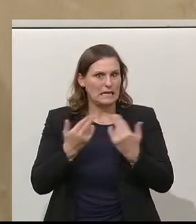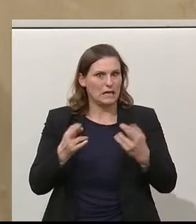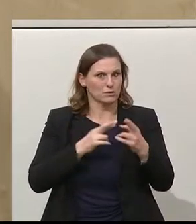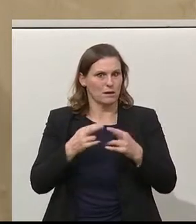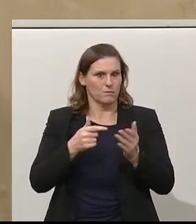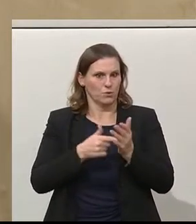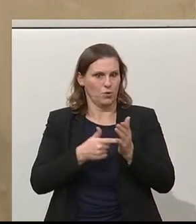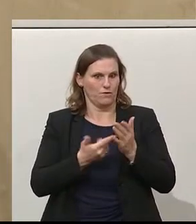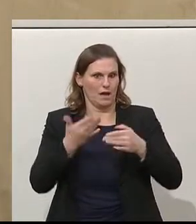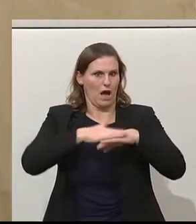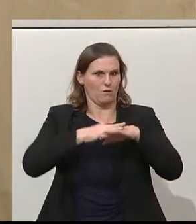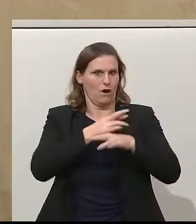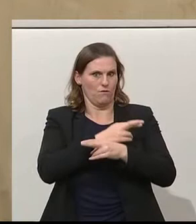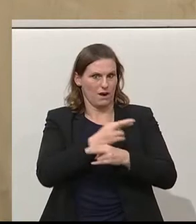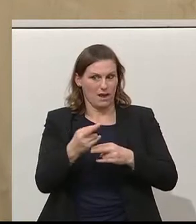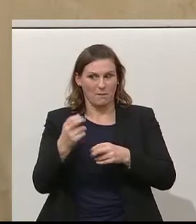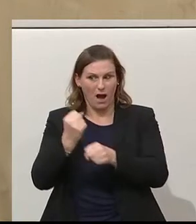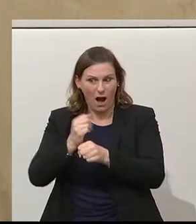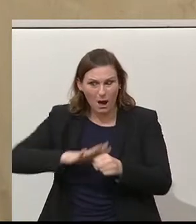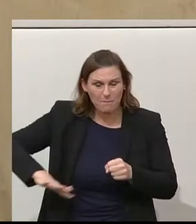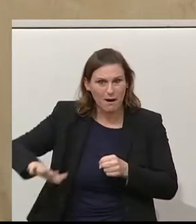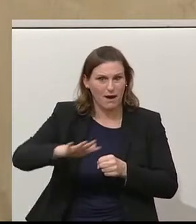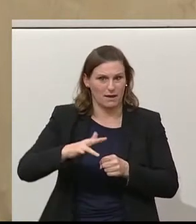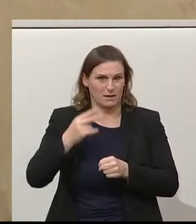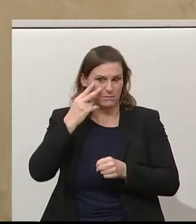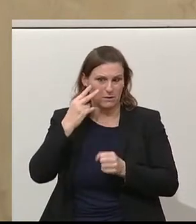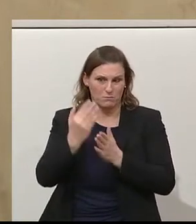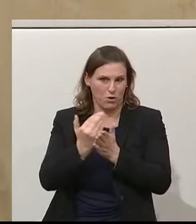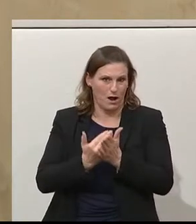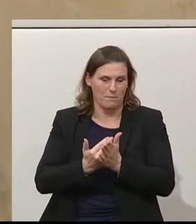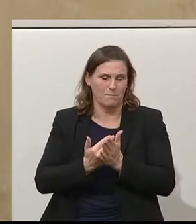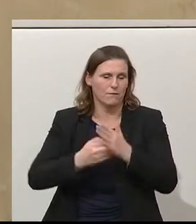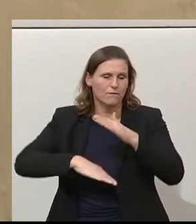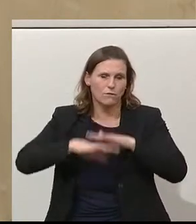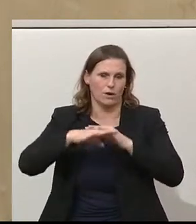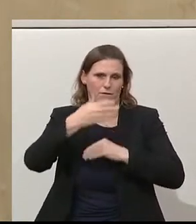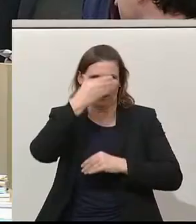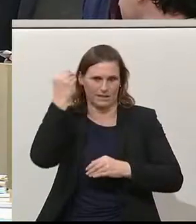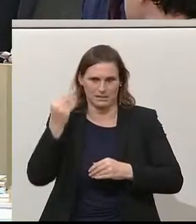wohlhabender. Aber die arbeitende Bevölkerung, auf die haben Sie in diesem Programm völlig vergessen.